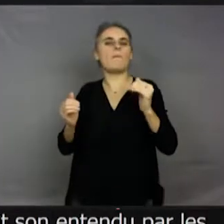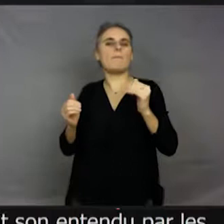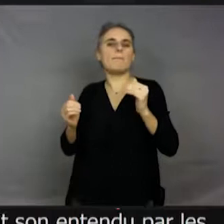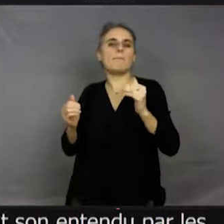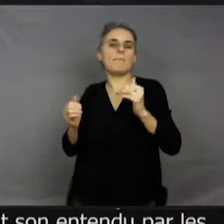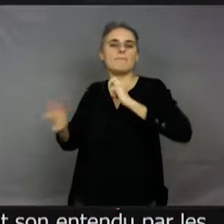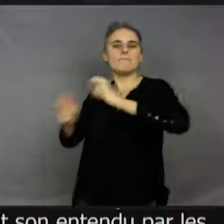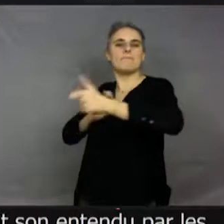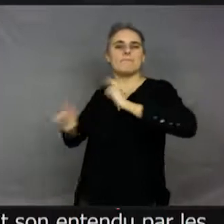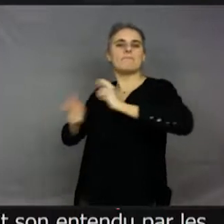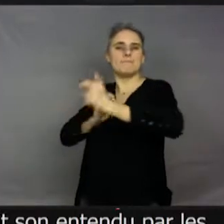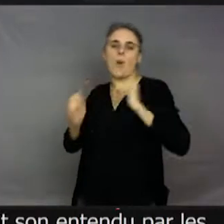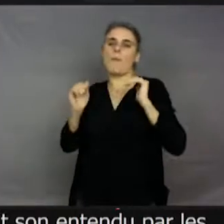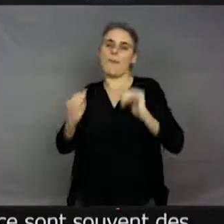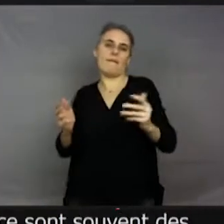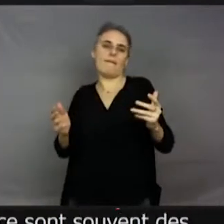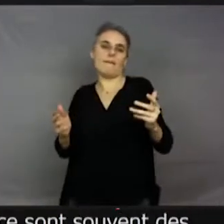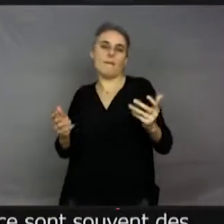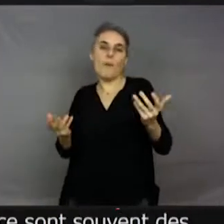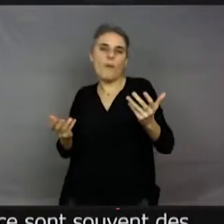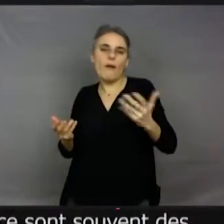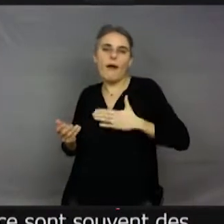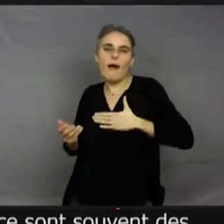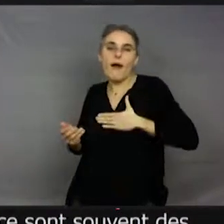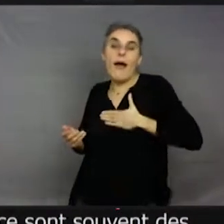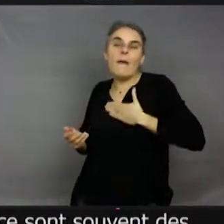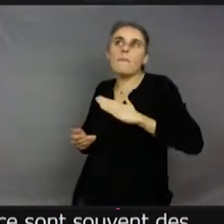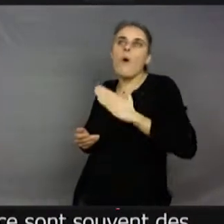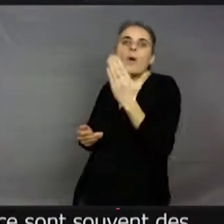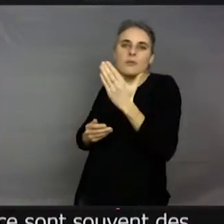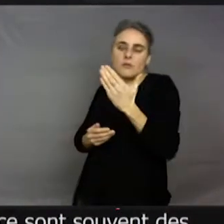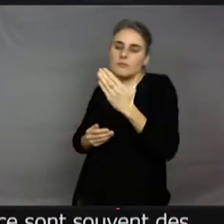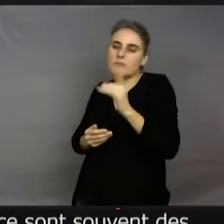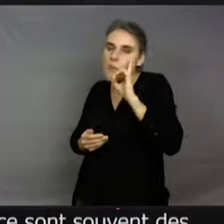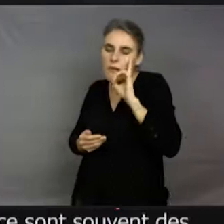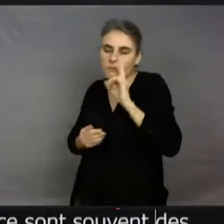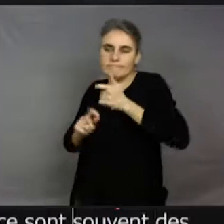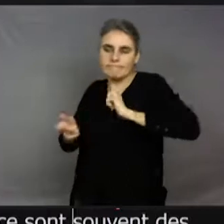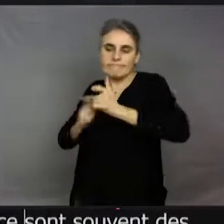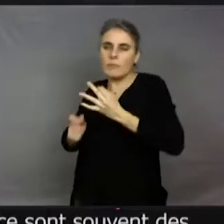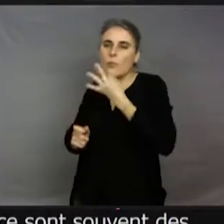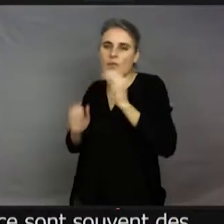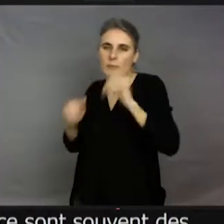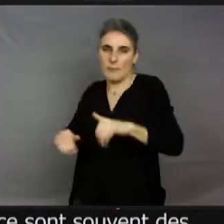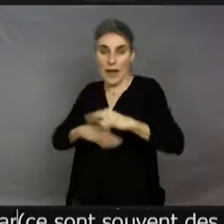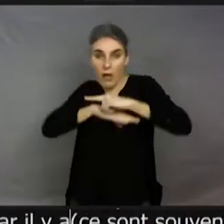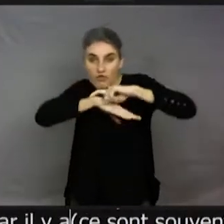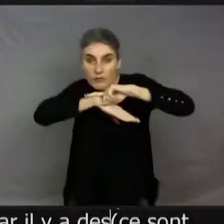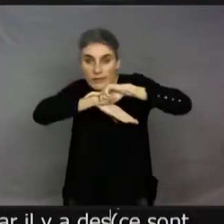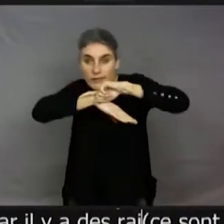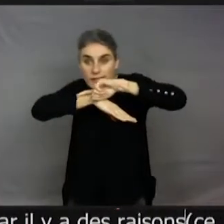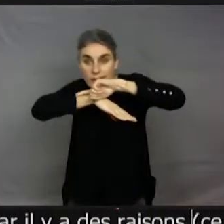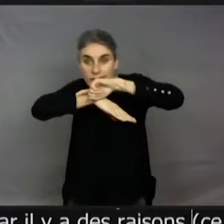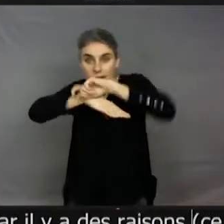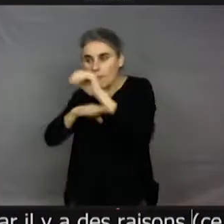'altruisme, mais bon, c'est toujours parce qu'il y a un truc en retour. Donc là, on protège la chenille parce qu'en retour, elle fournit une